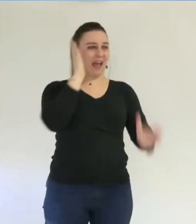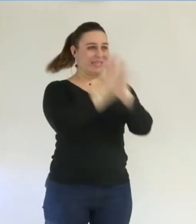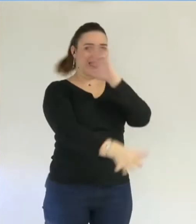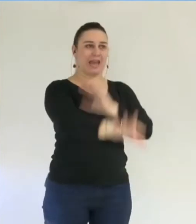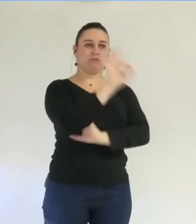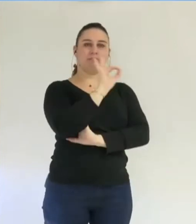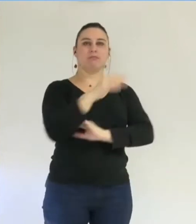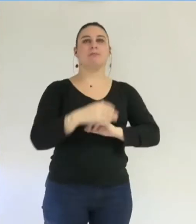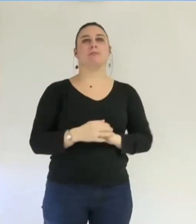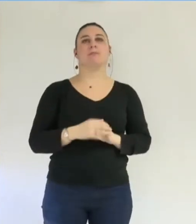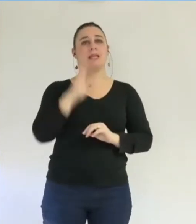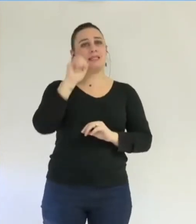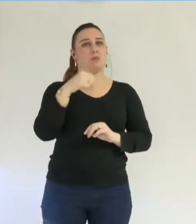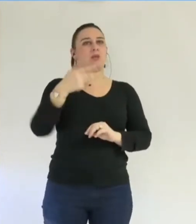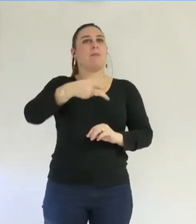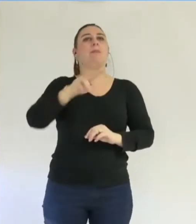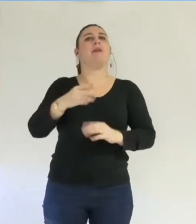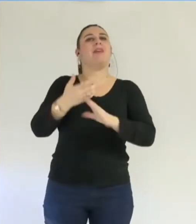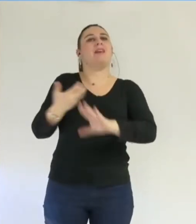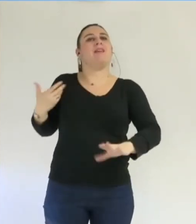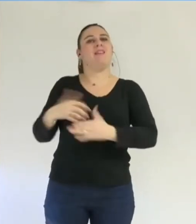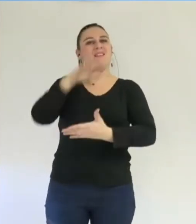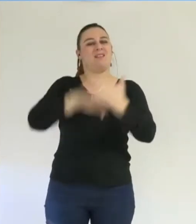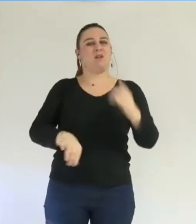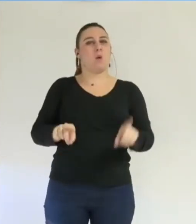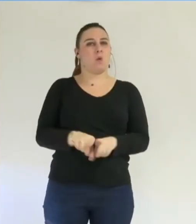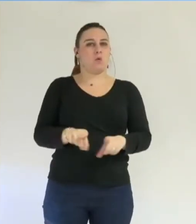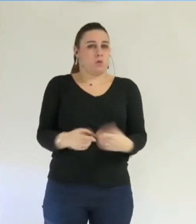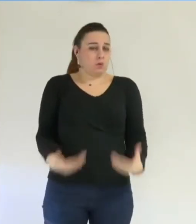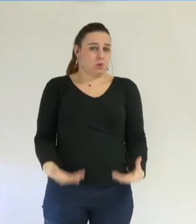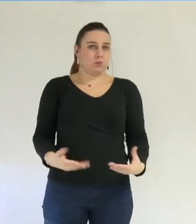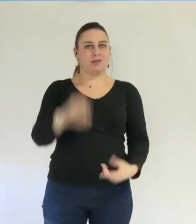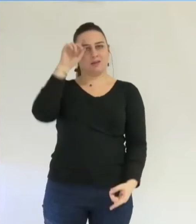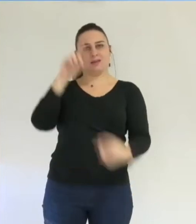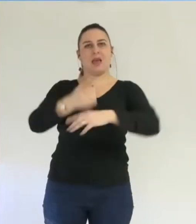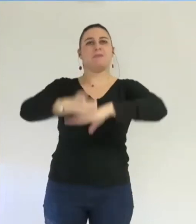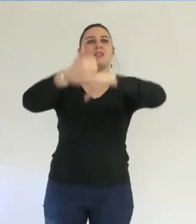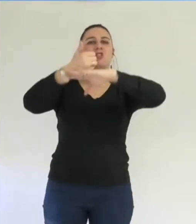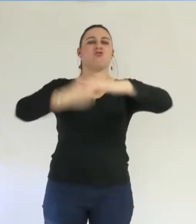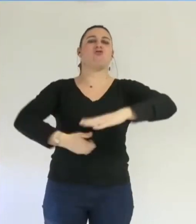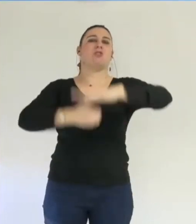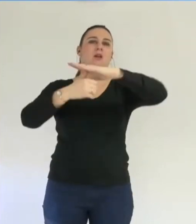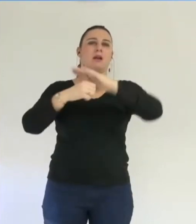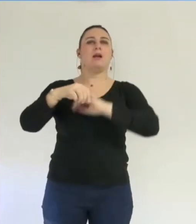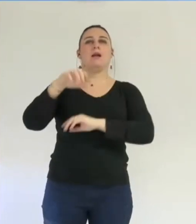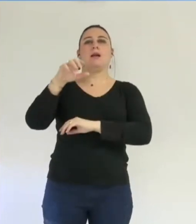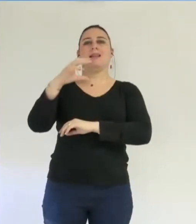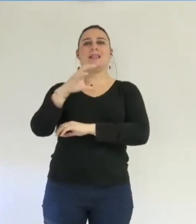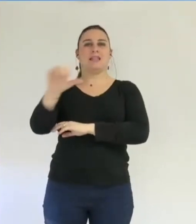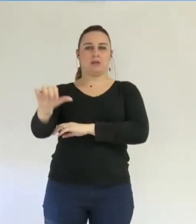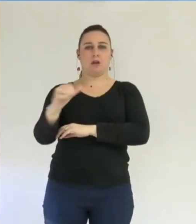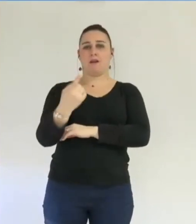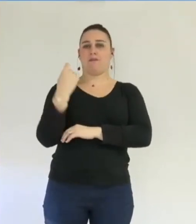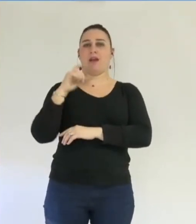rendu acte d'aujourd'hui concerne le siège du crédit agricole à partir de la délibération du Conseil municipal en date du